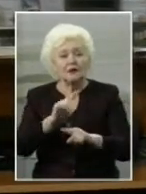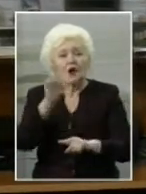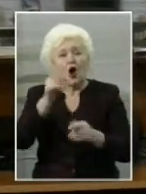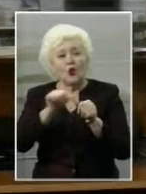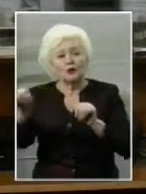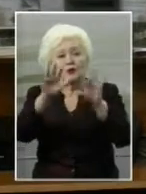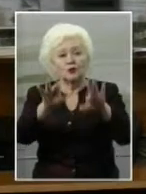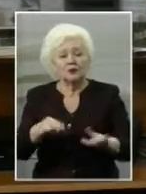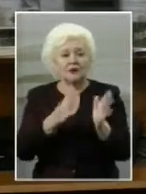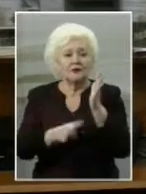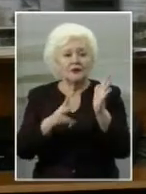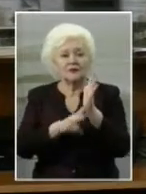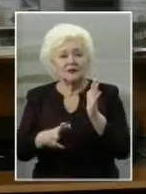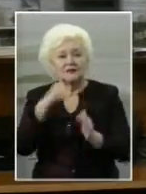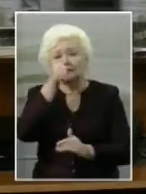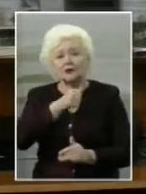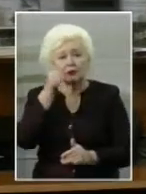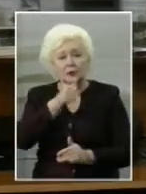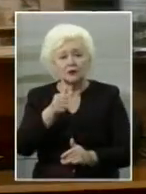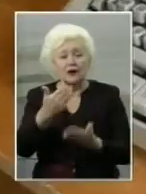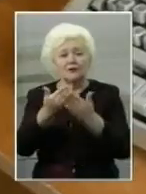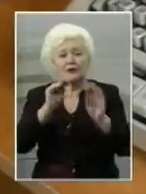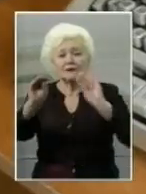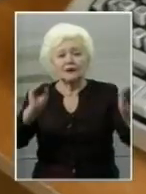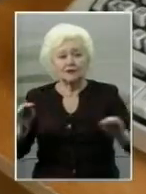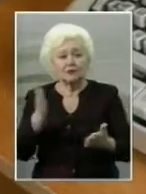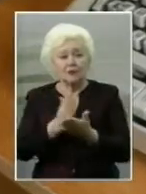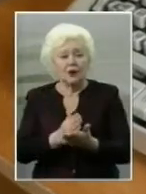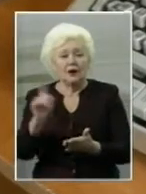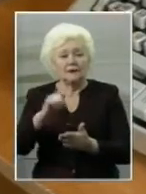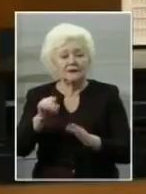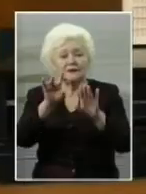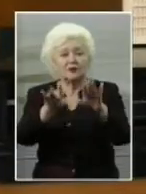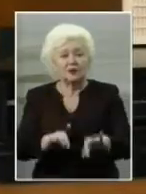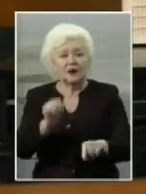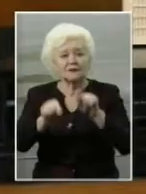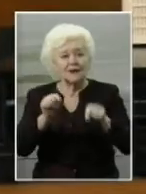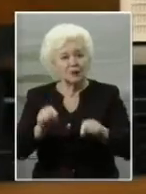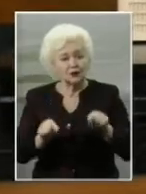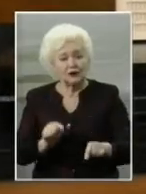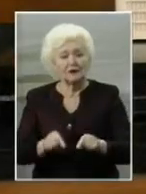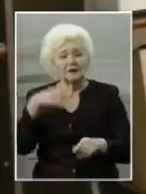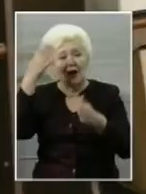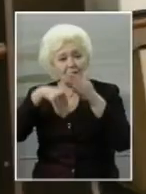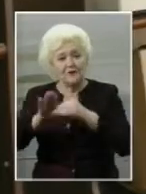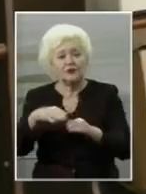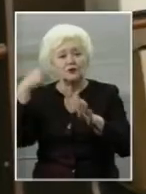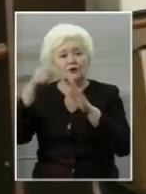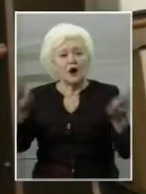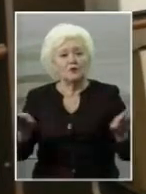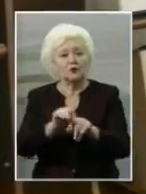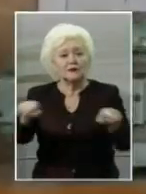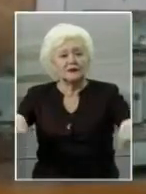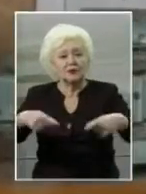комп'ютерів 90-х та 80-х років, серед експонатів є друкарські машинки, проектори, відео та музичні програвачі,